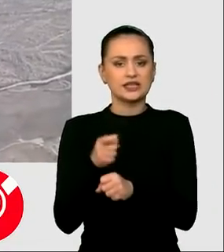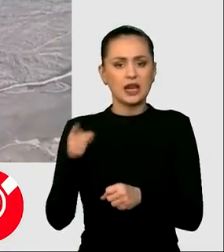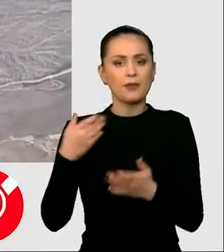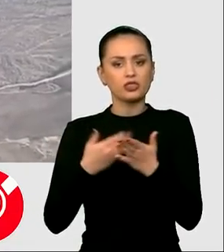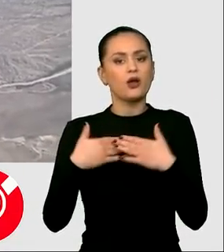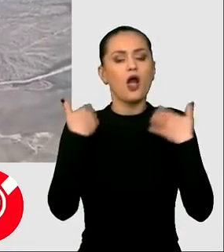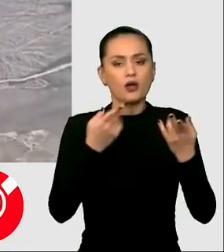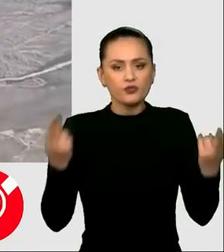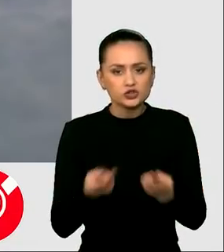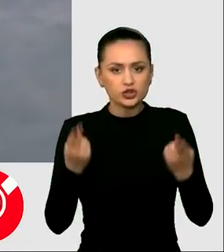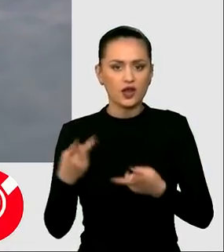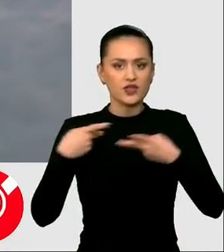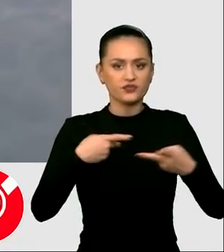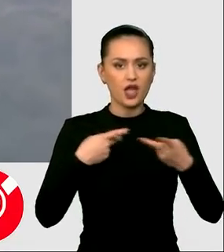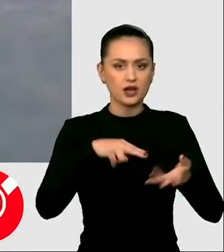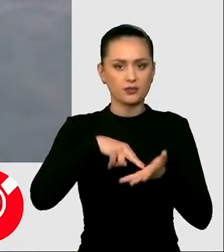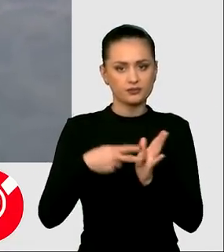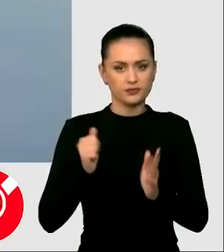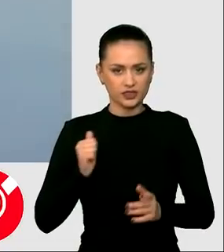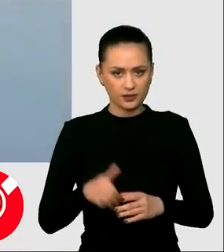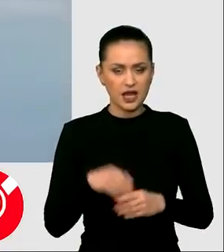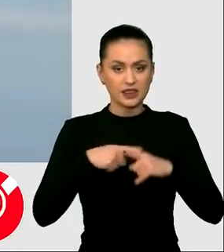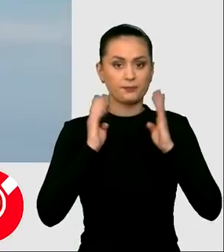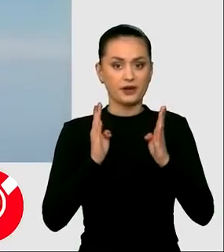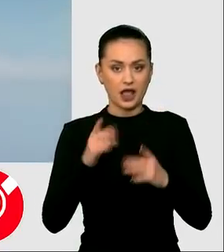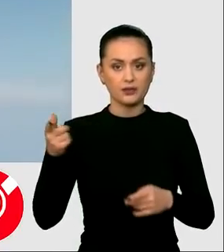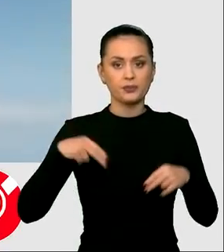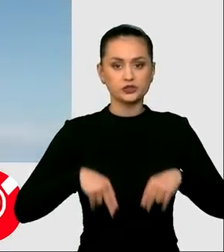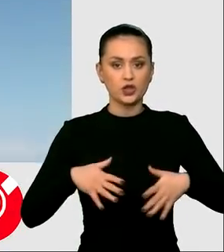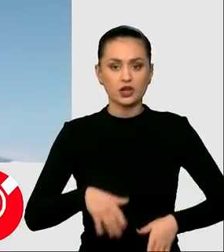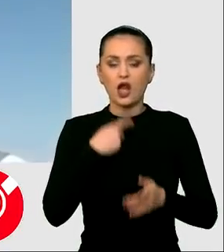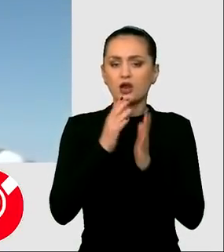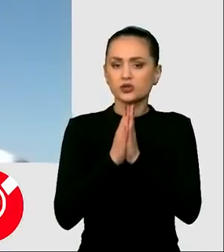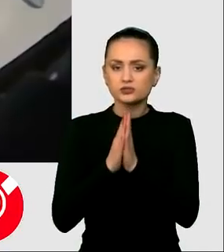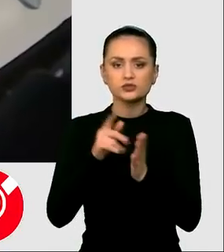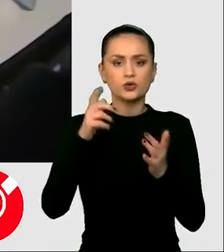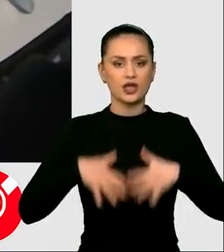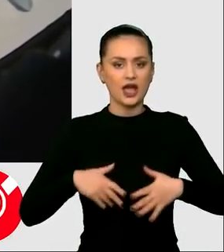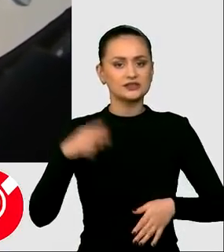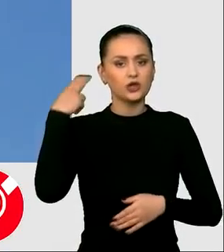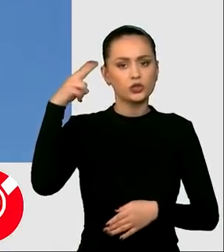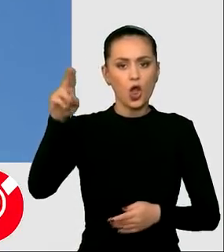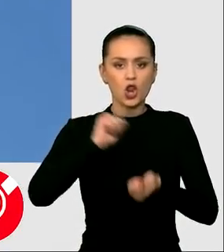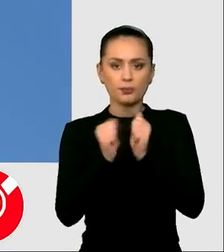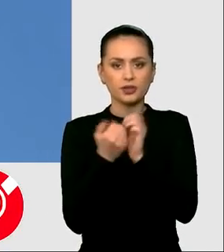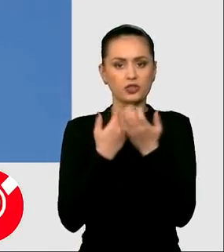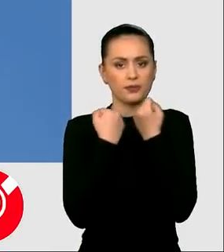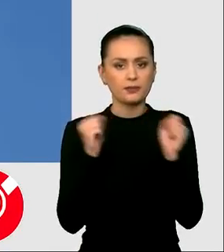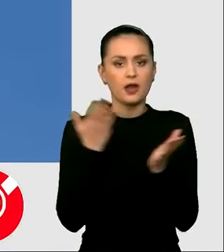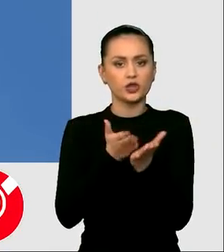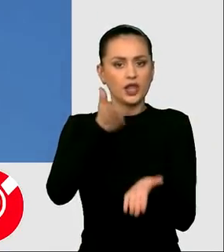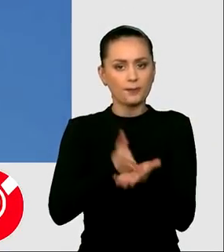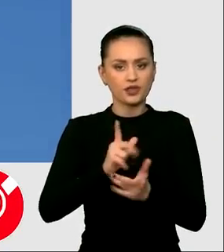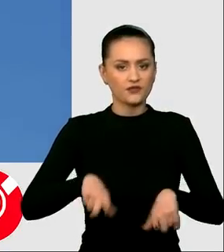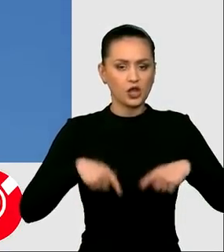pentru a facilita livrarea tehnicii militare. În paralel, Zelenski le-a cerut ucrainenilor să continue lupta pentru libertate, pentru dreptul la viață și